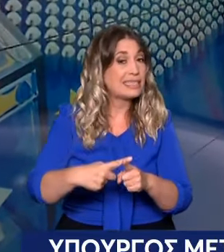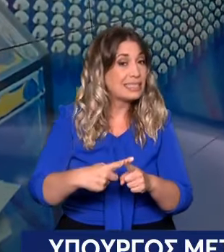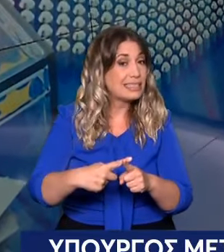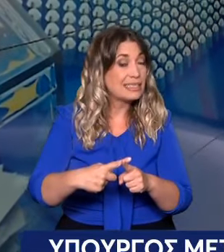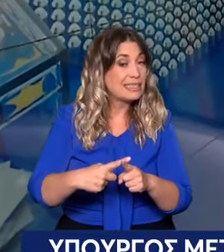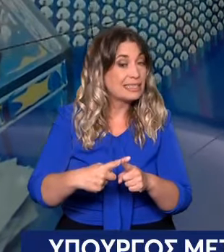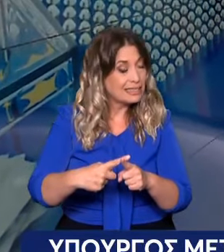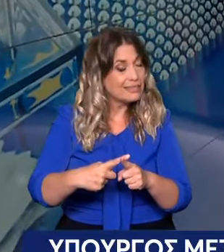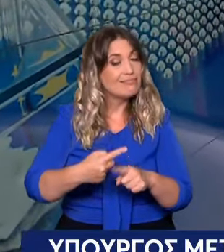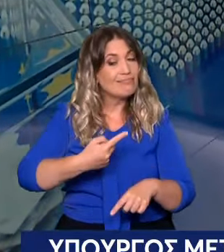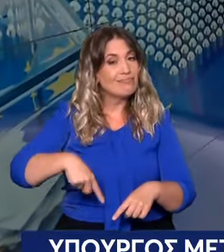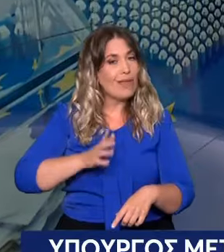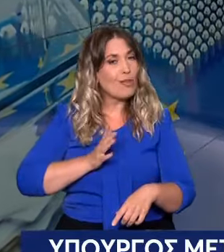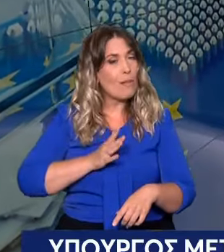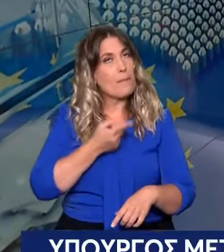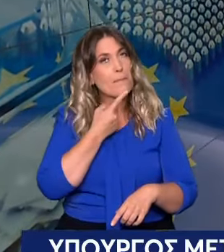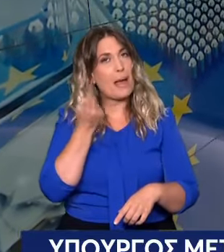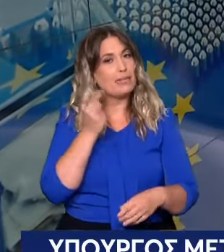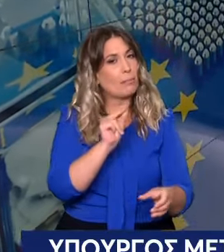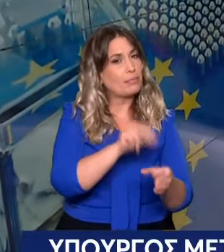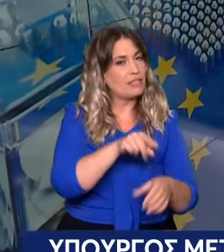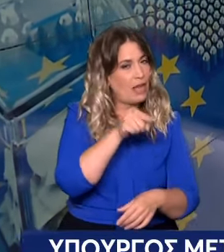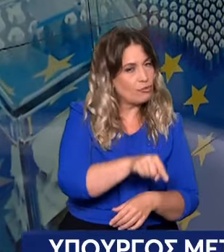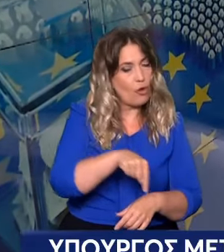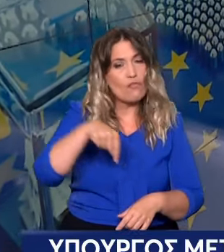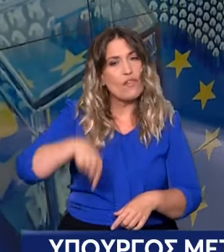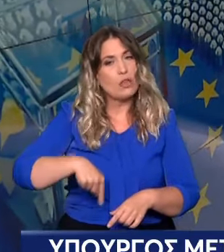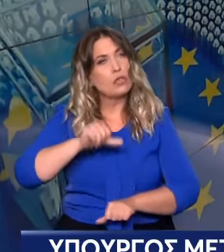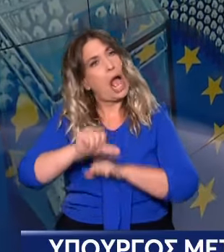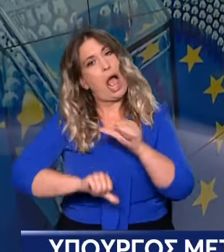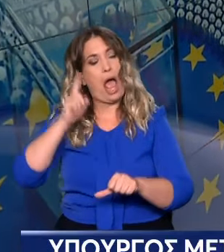ψηφίσουν αλλά ψήφισαν άλλα κόμματα. Τι θα κάνετε για αυτά?